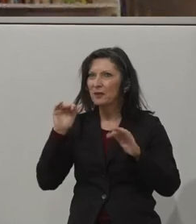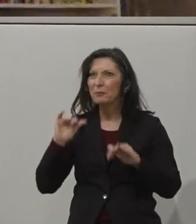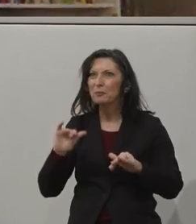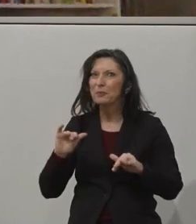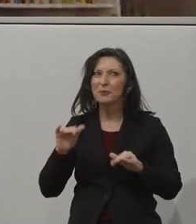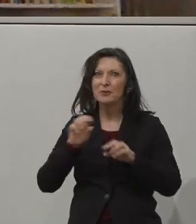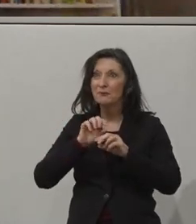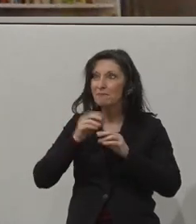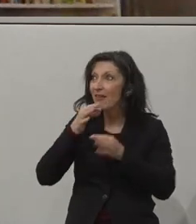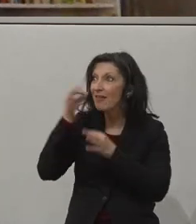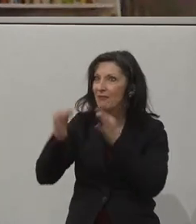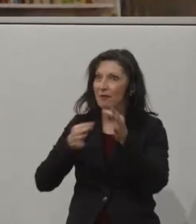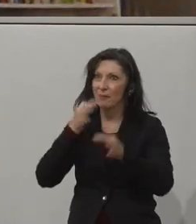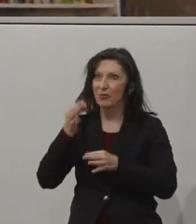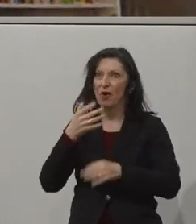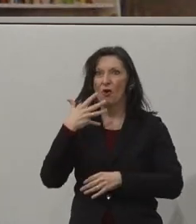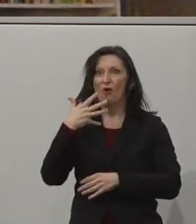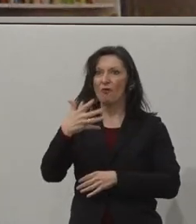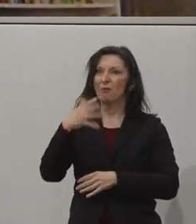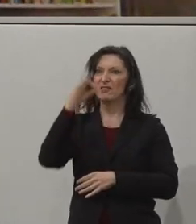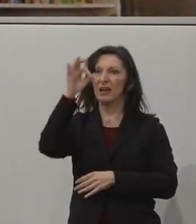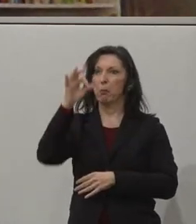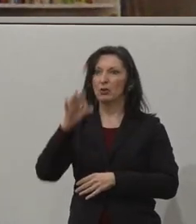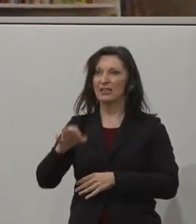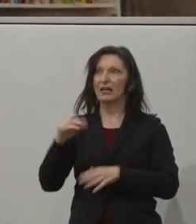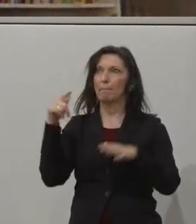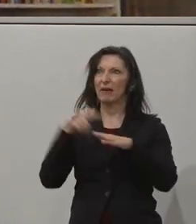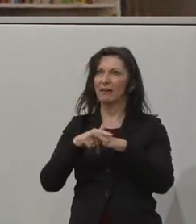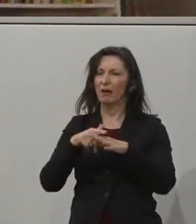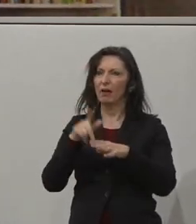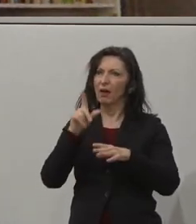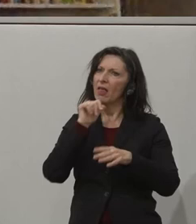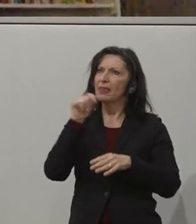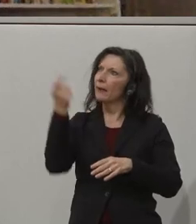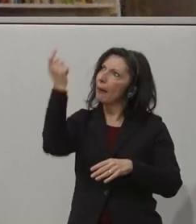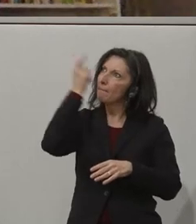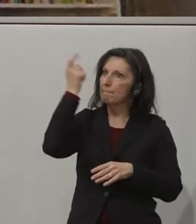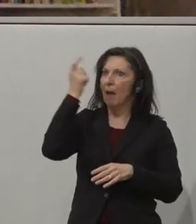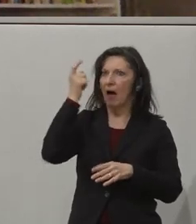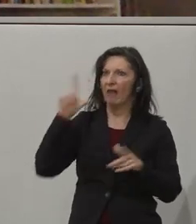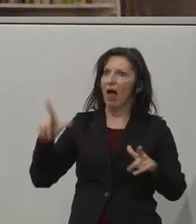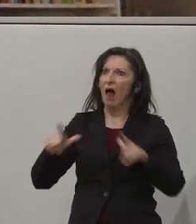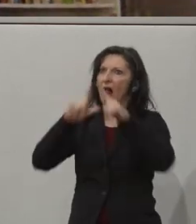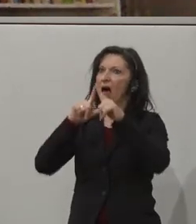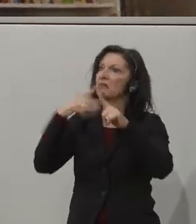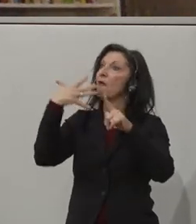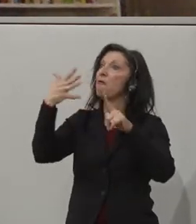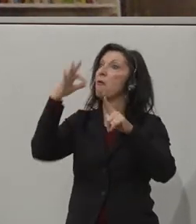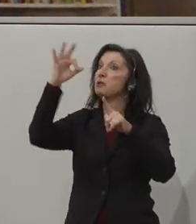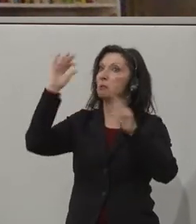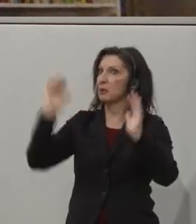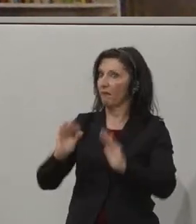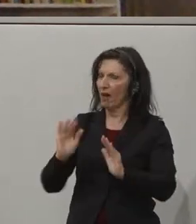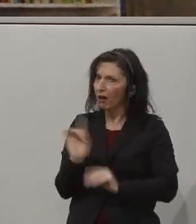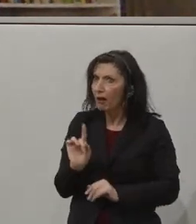Behinderung nicht 50 Prozent Leistungsbehinderung sind und die Fähigkeit und das